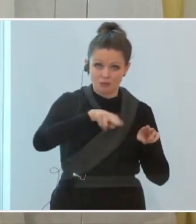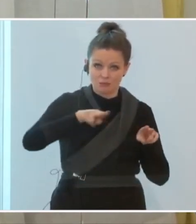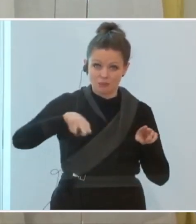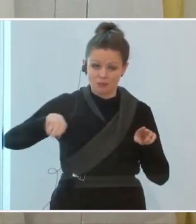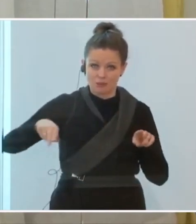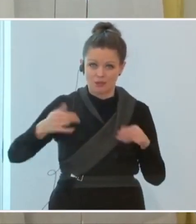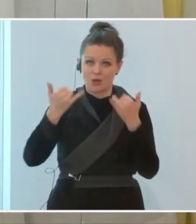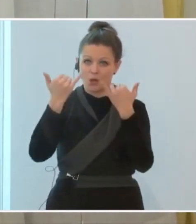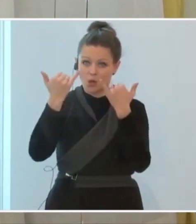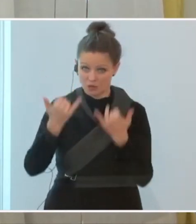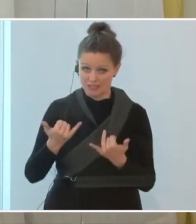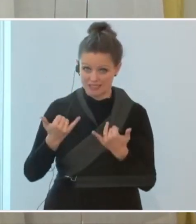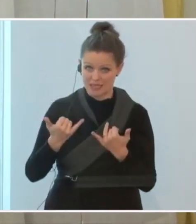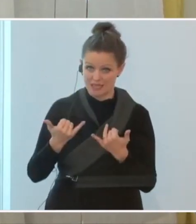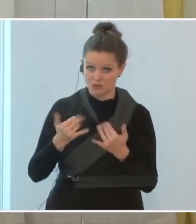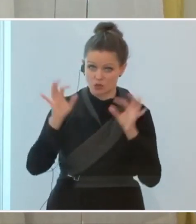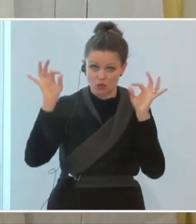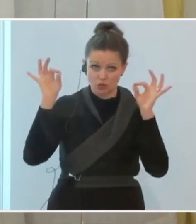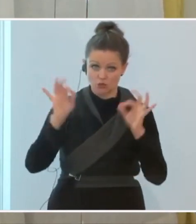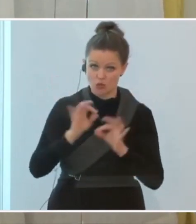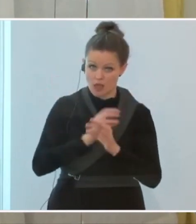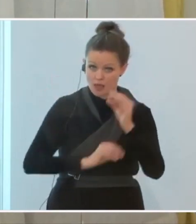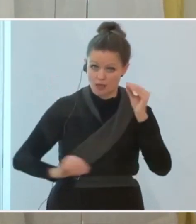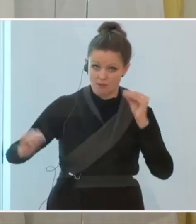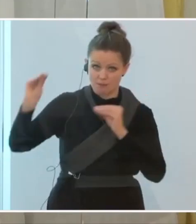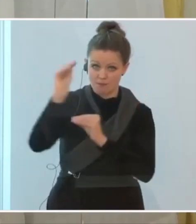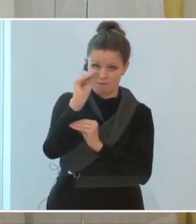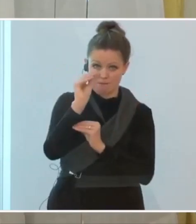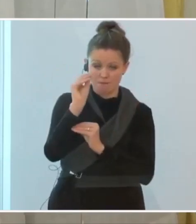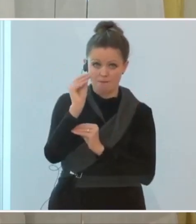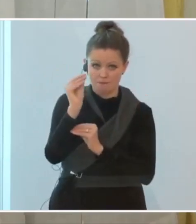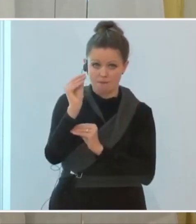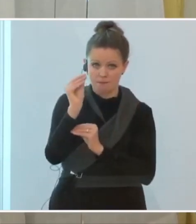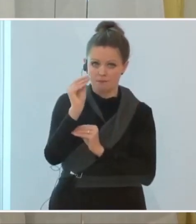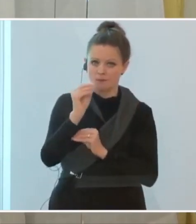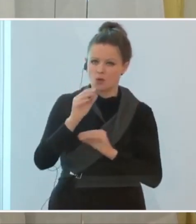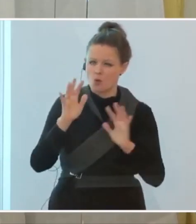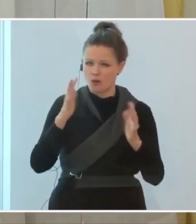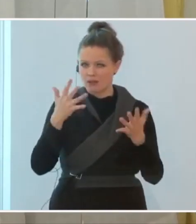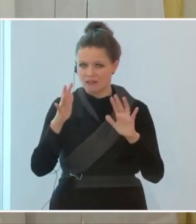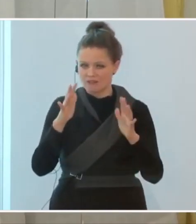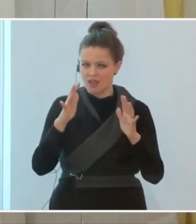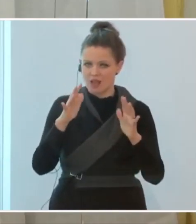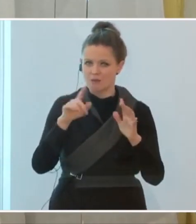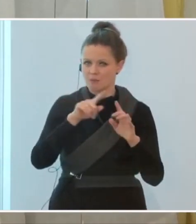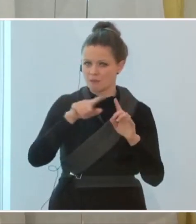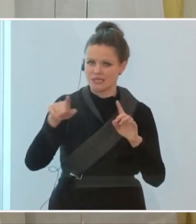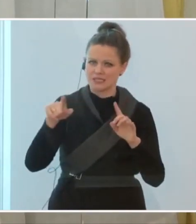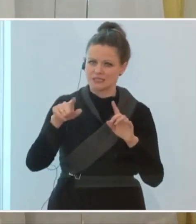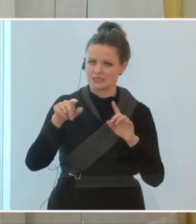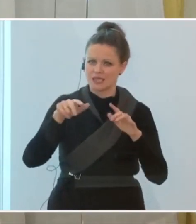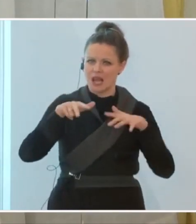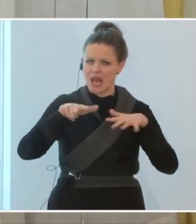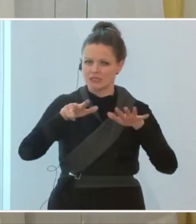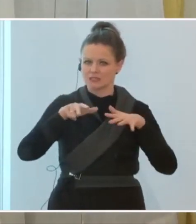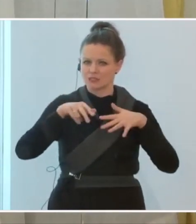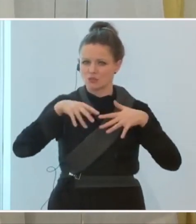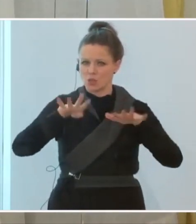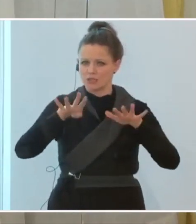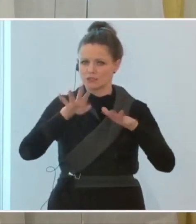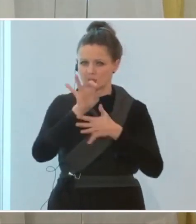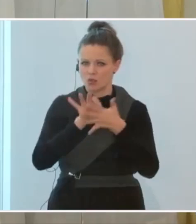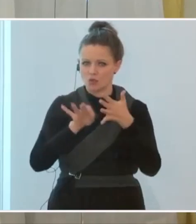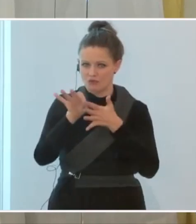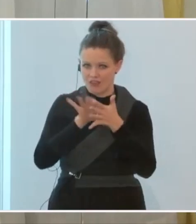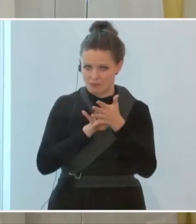jetzt sind wir dramatisch gestiegen bis eben rund um den 19. und 18. 11. Dann